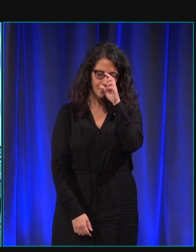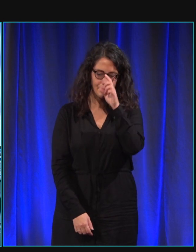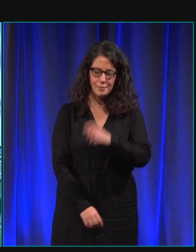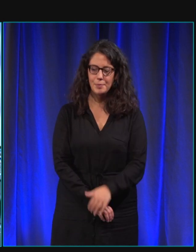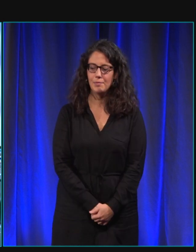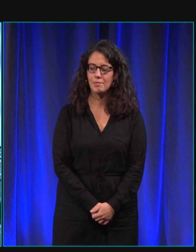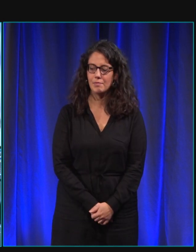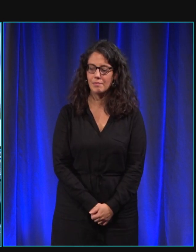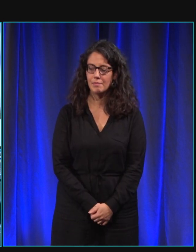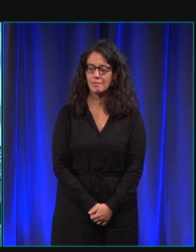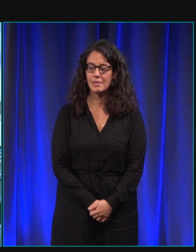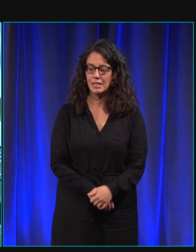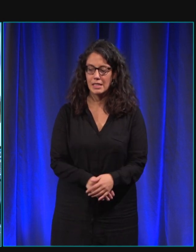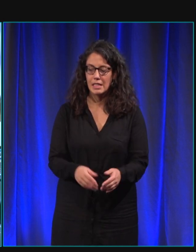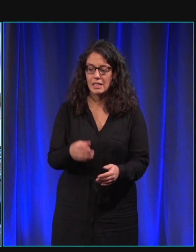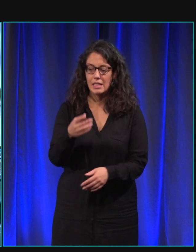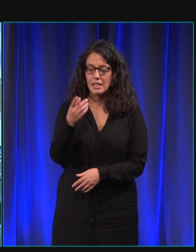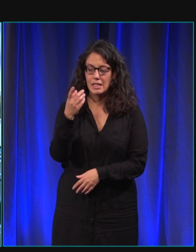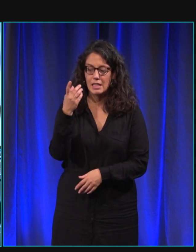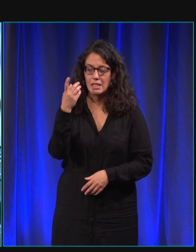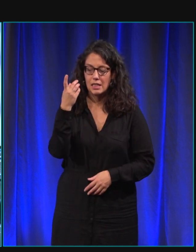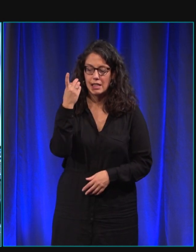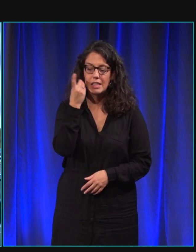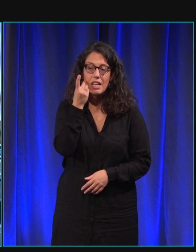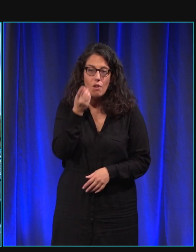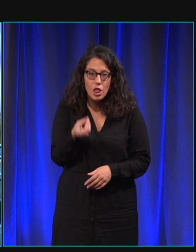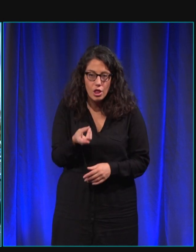Hop, donc là, je mets sur le téléphone pour déclencher le son.